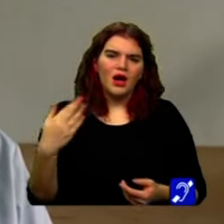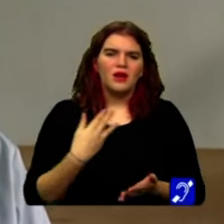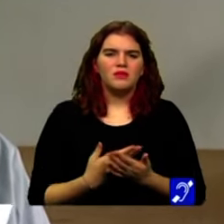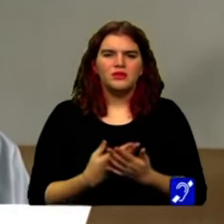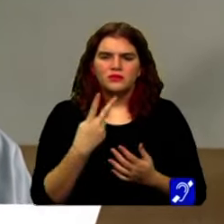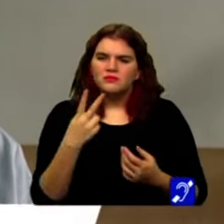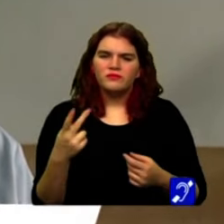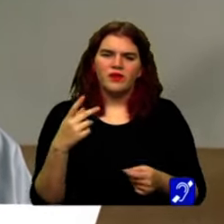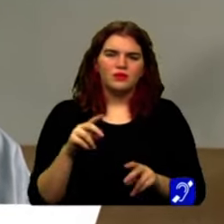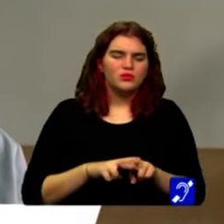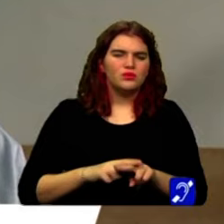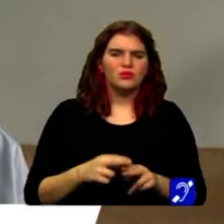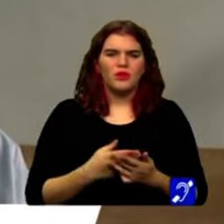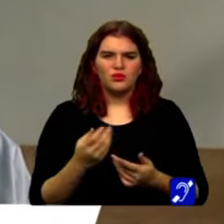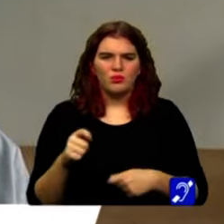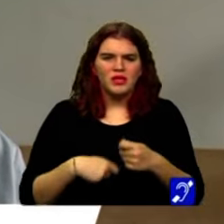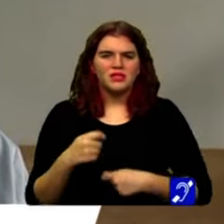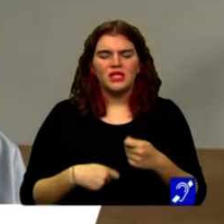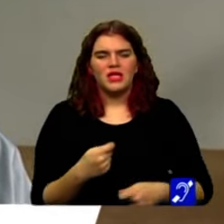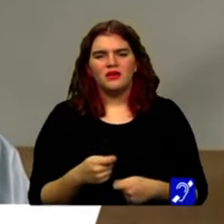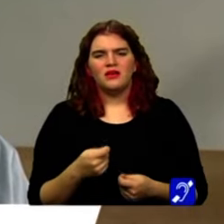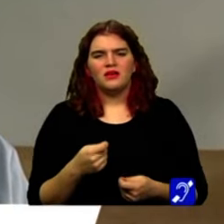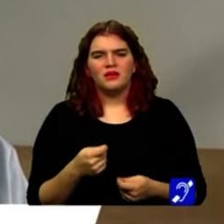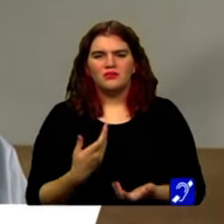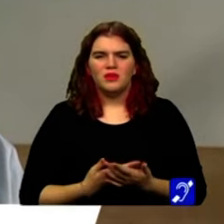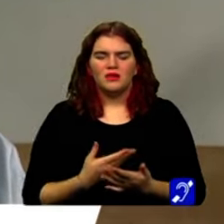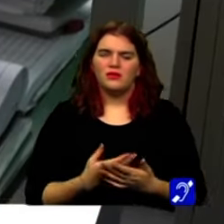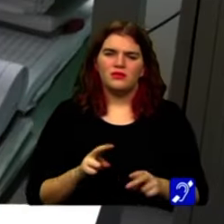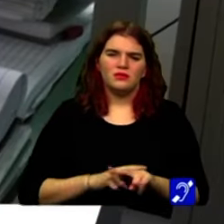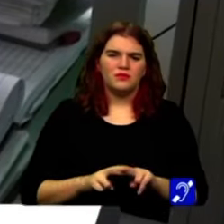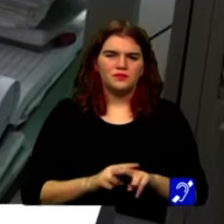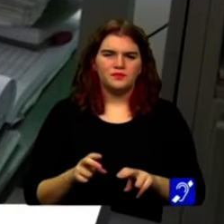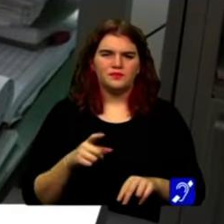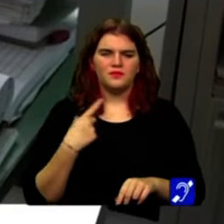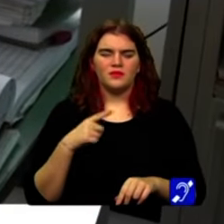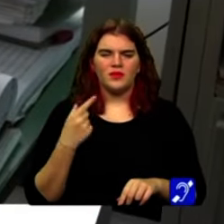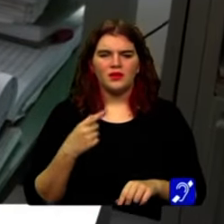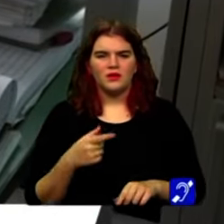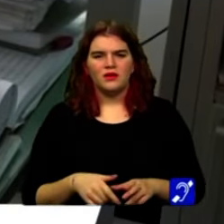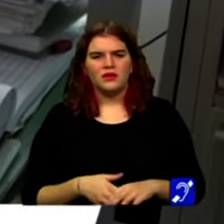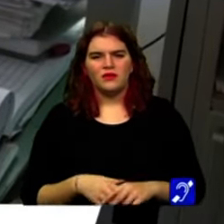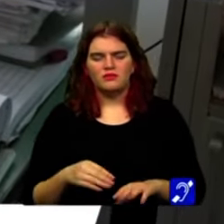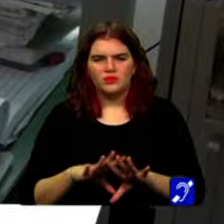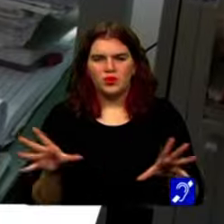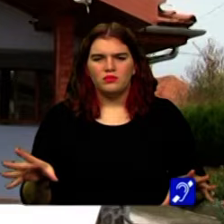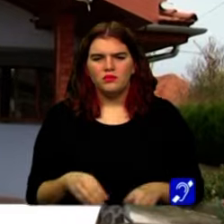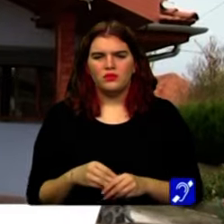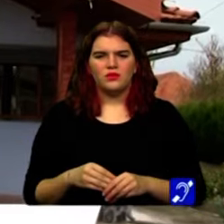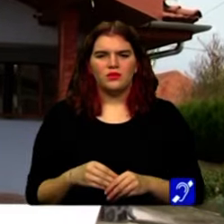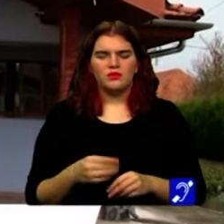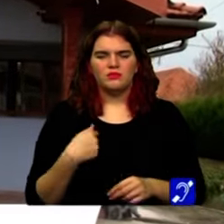vedere al meseriei, din punctul de vedere al întregului set de